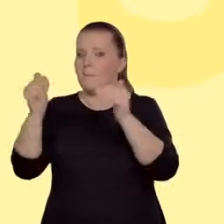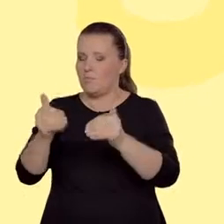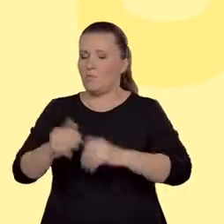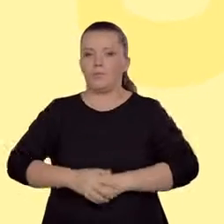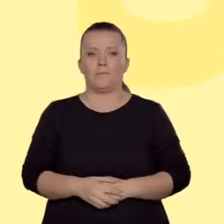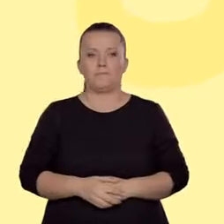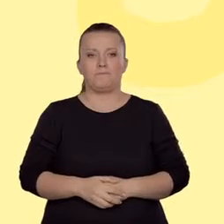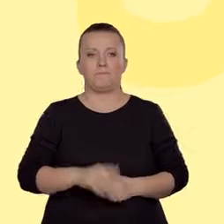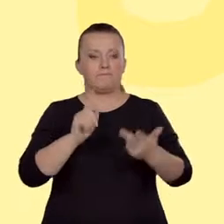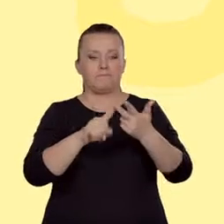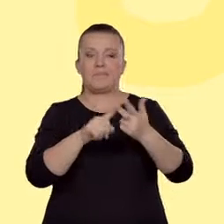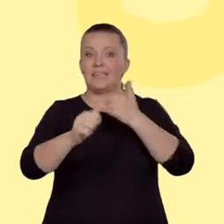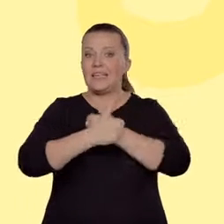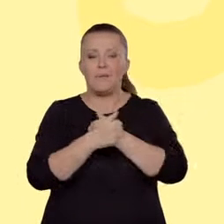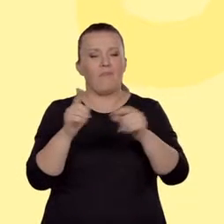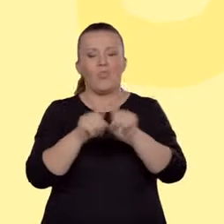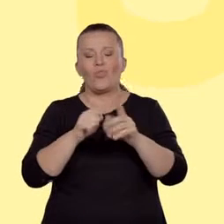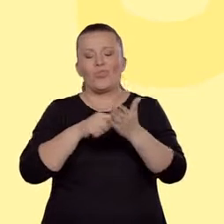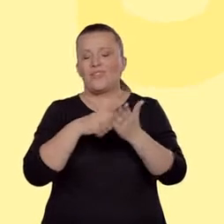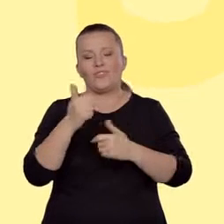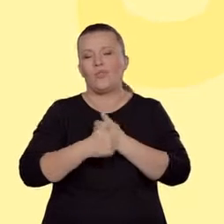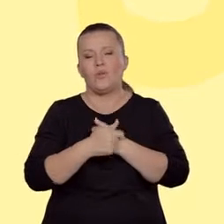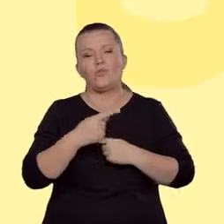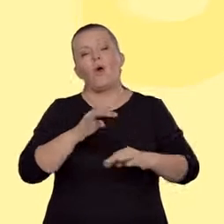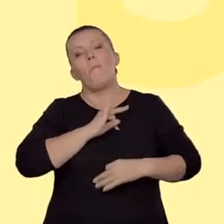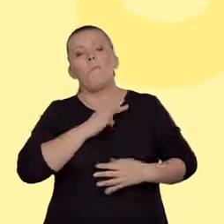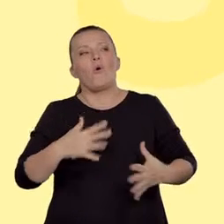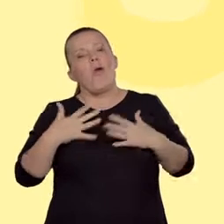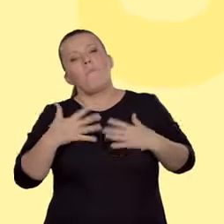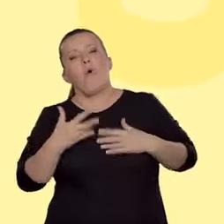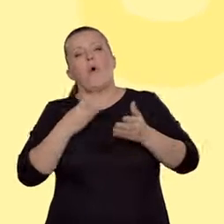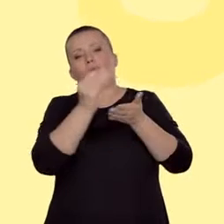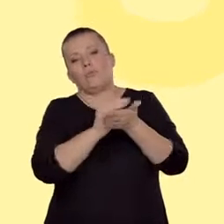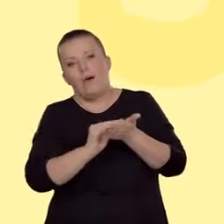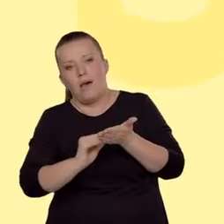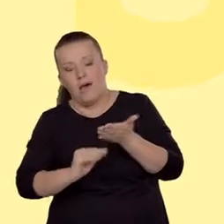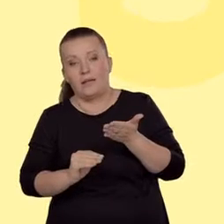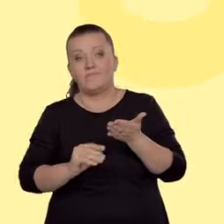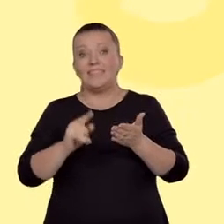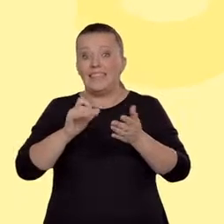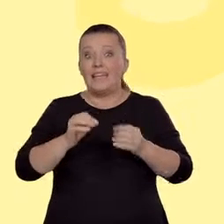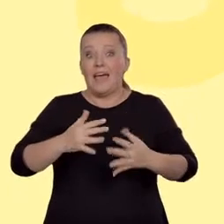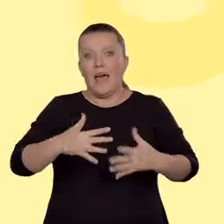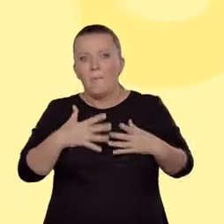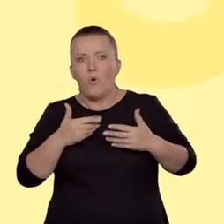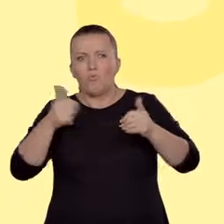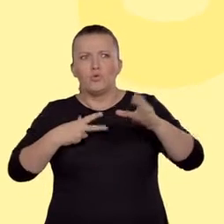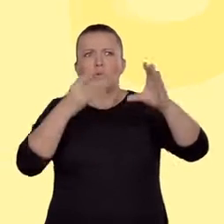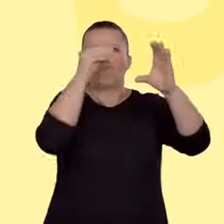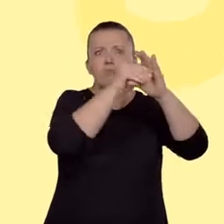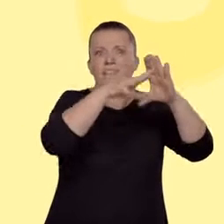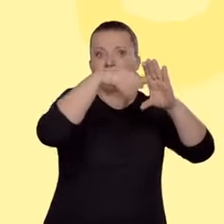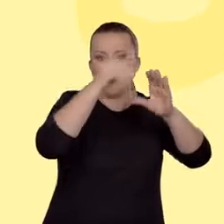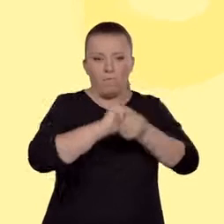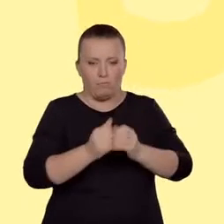Interpretacja nie może też polegać na zwierzaniu się, na dzieleniu się naszymi wrażeniami z lektury, choć mogą się one pojawić np. we wstępie lub zakończeniu.